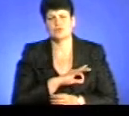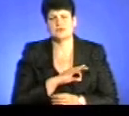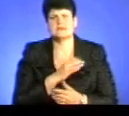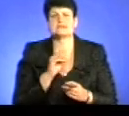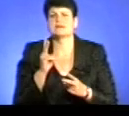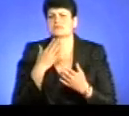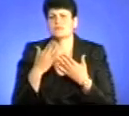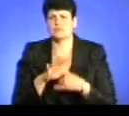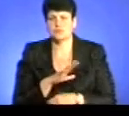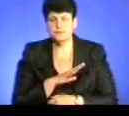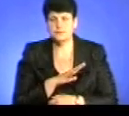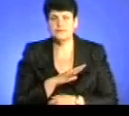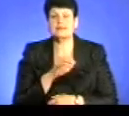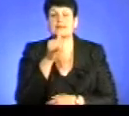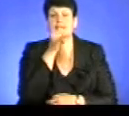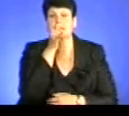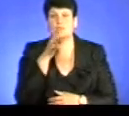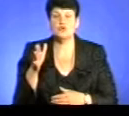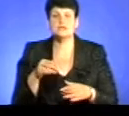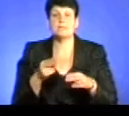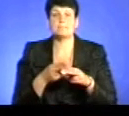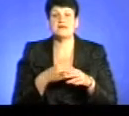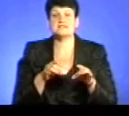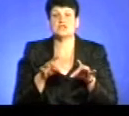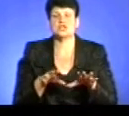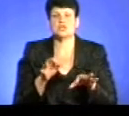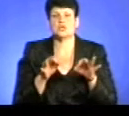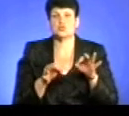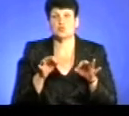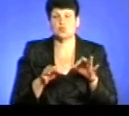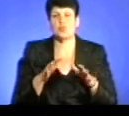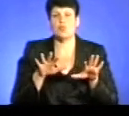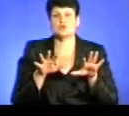спілкувався. Не може без рішення суду посадова особа